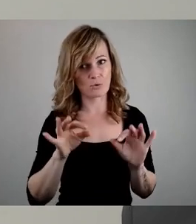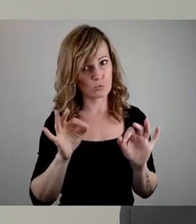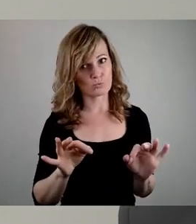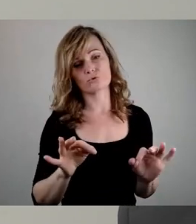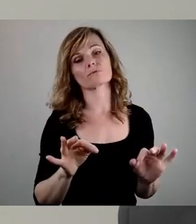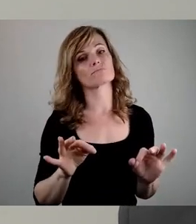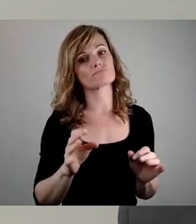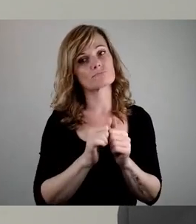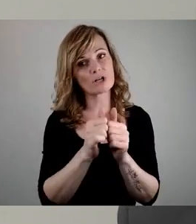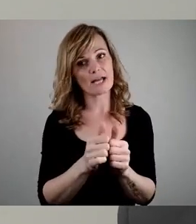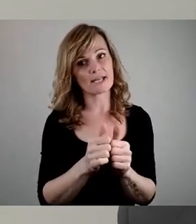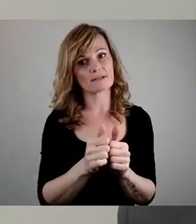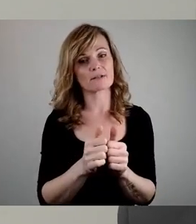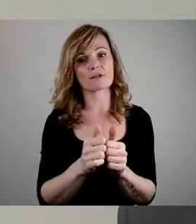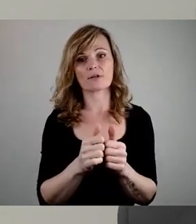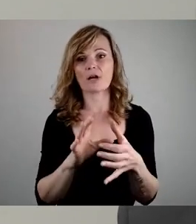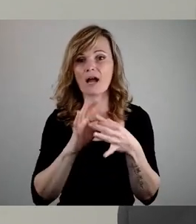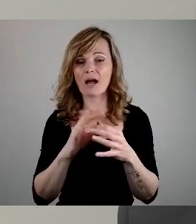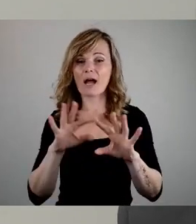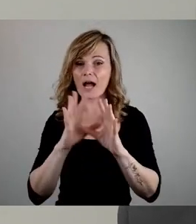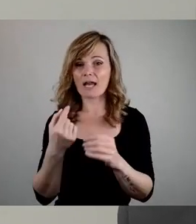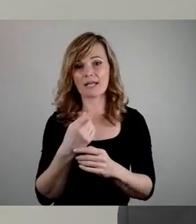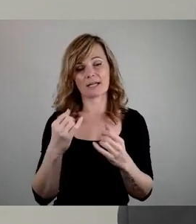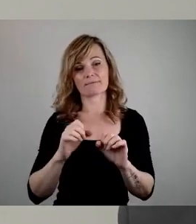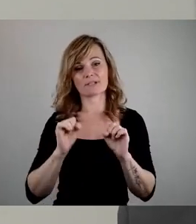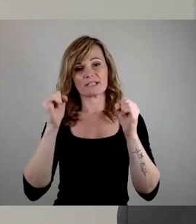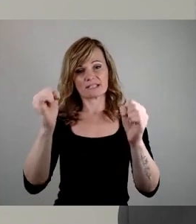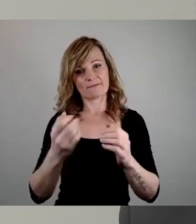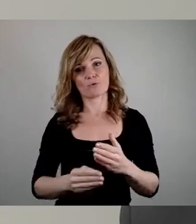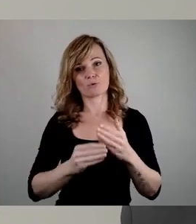begleiten und alle Initiativen in diesem Bereich zu unterstützen. Vielen Dank.